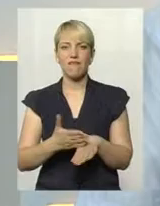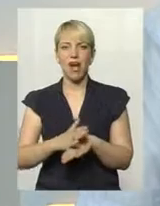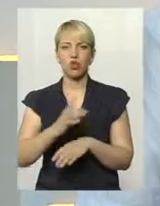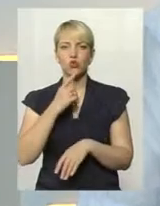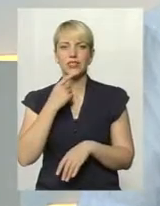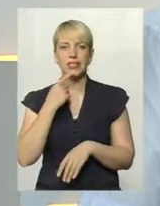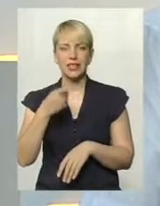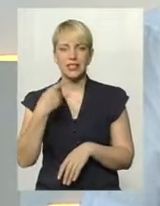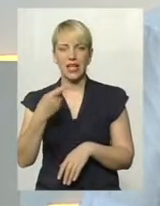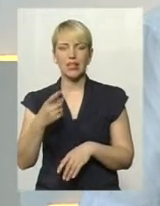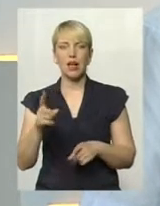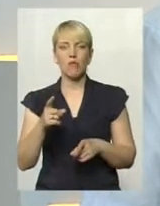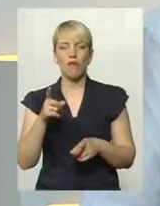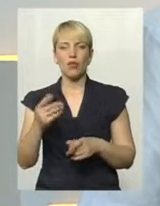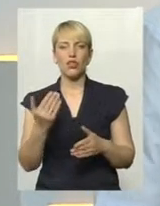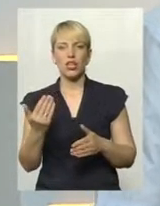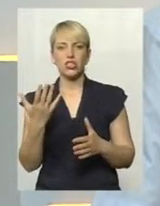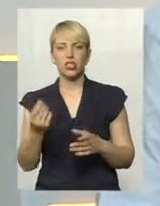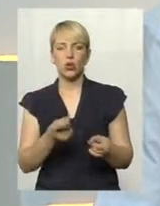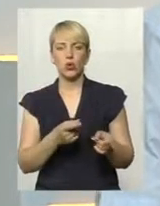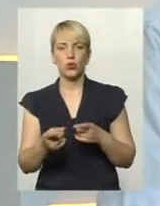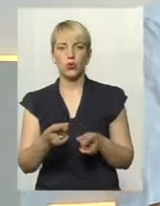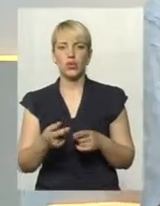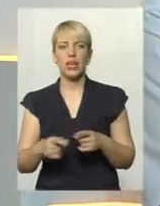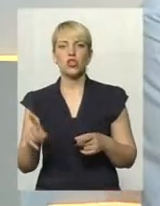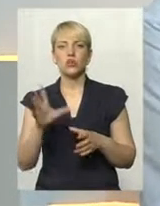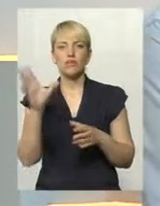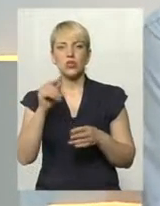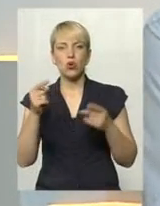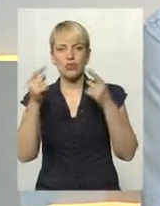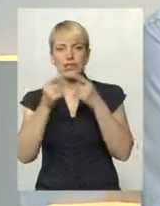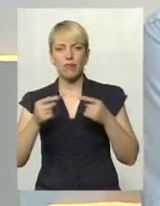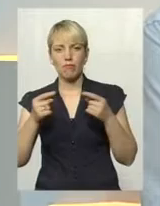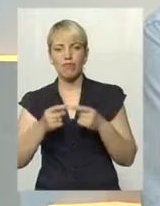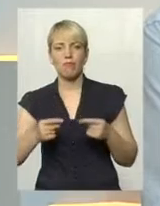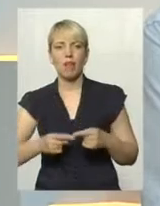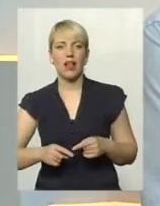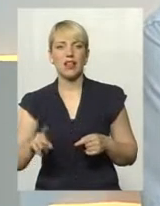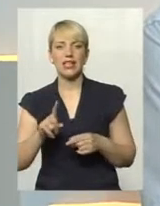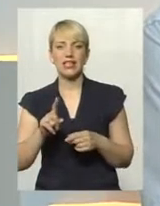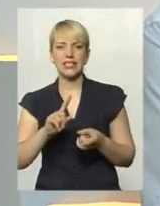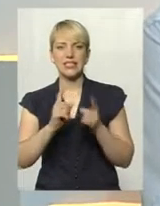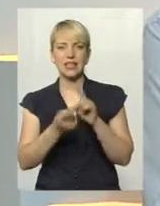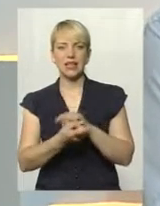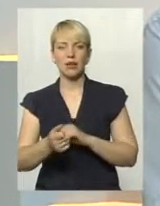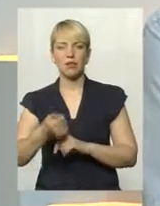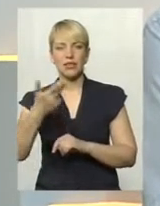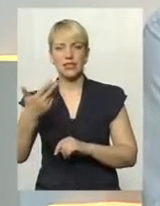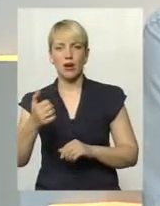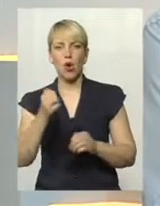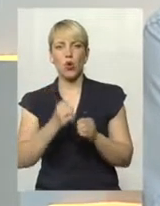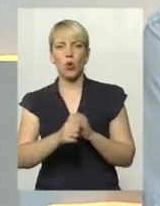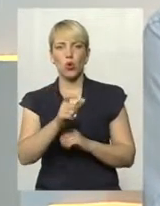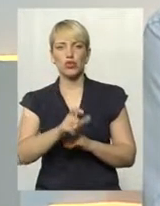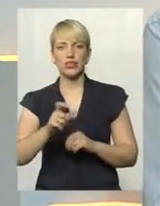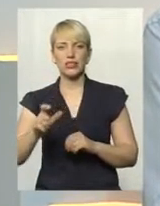готуються не лише вони, а щоб все співпало і стати призером. Каждаєм з них, будемо